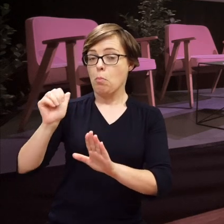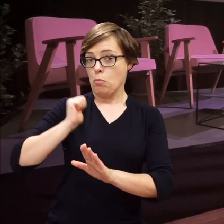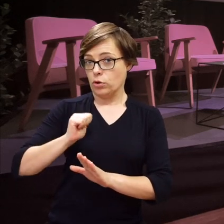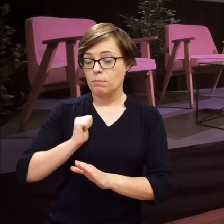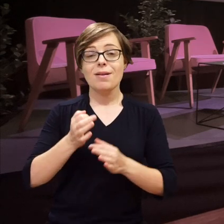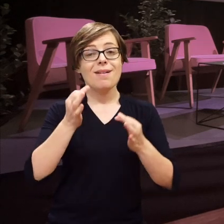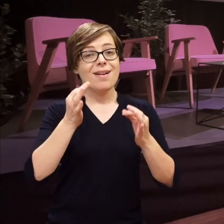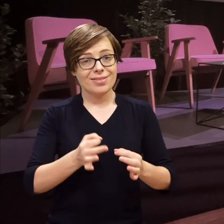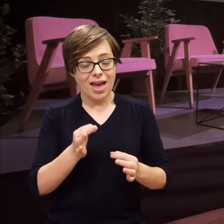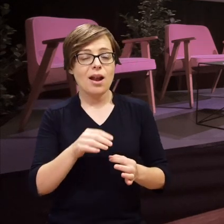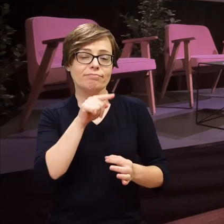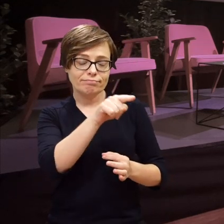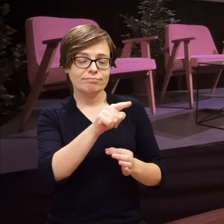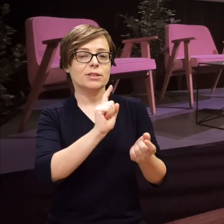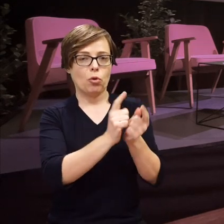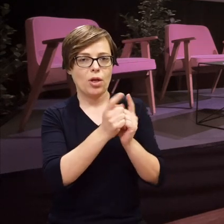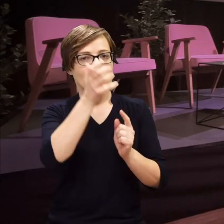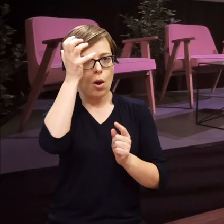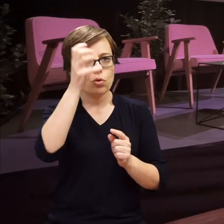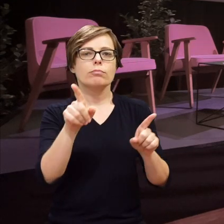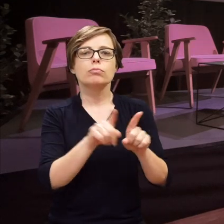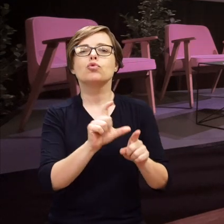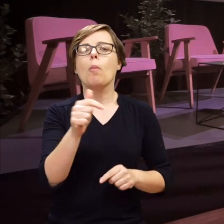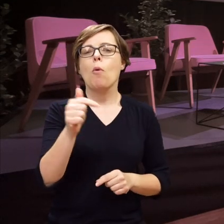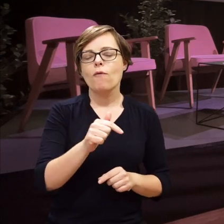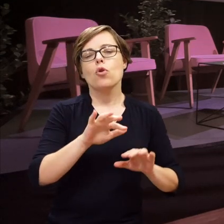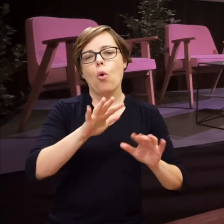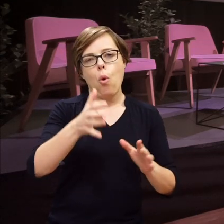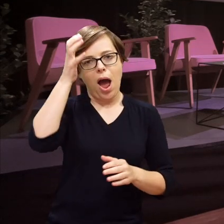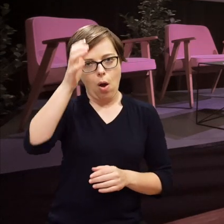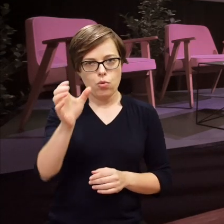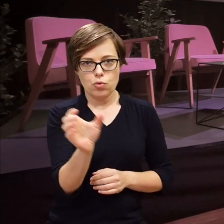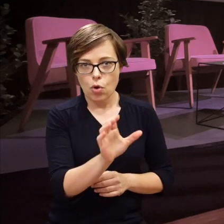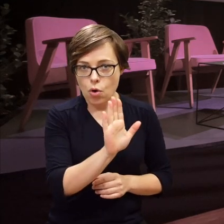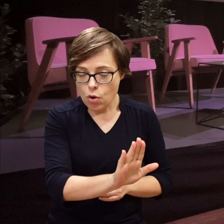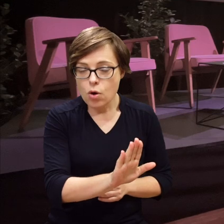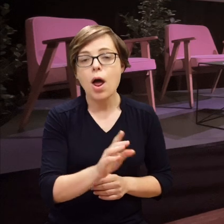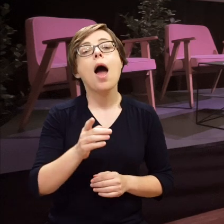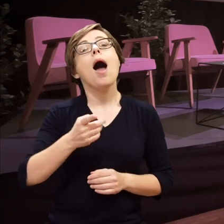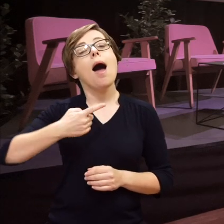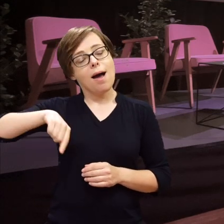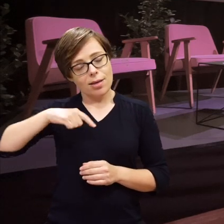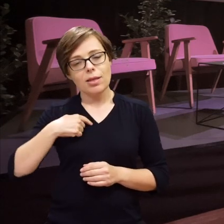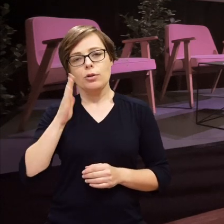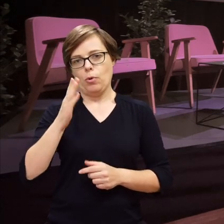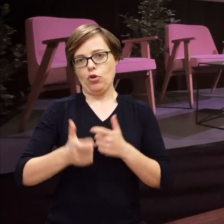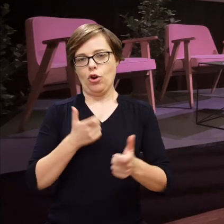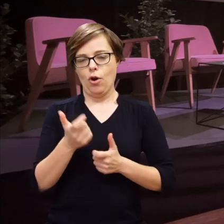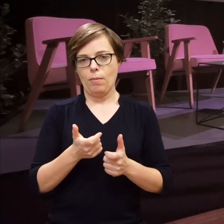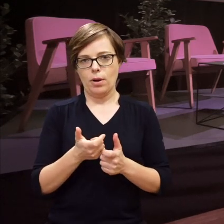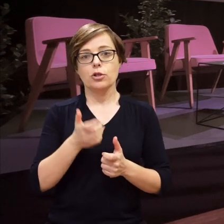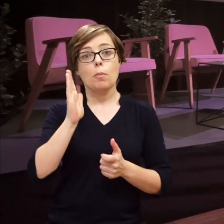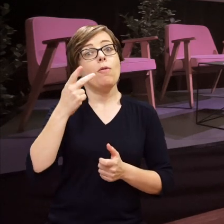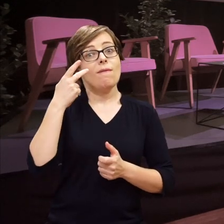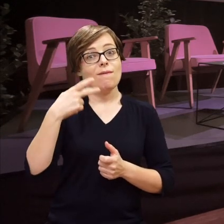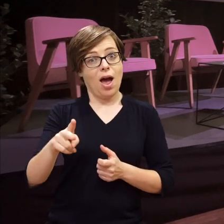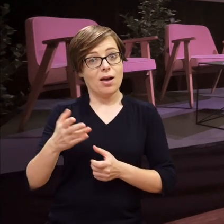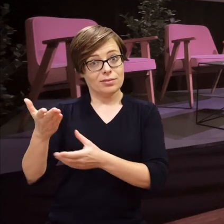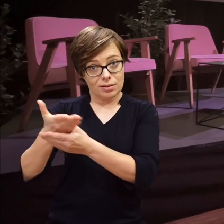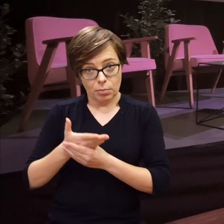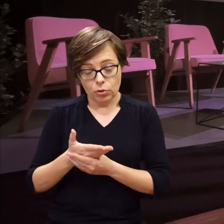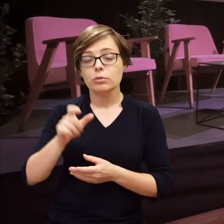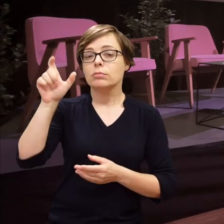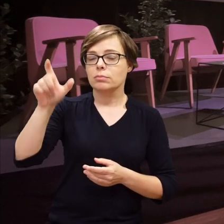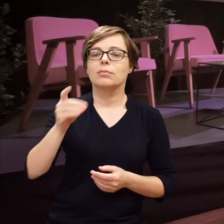poczekajmy, teraz niech po prostu będzie to spotkanie autorskie, tak jak być powinno z autorką, a my nasze zrobimy. I kiedy wróciliśmy z zaproszeniem,